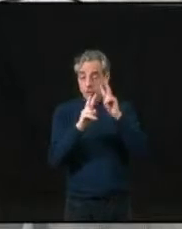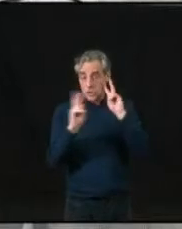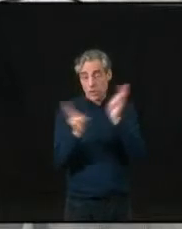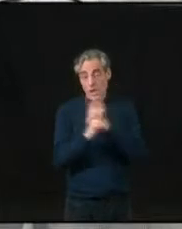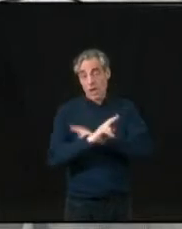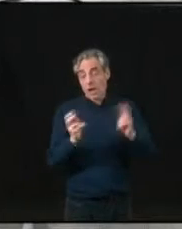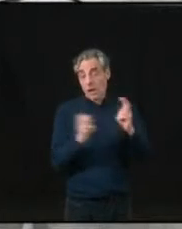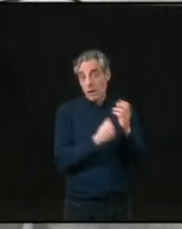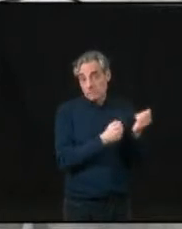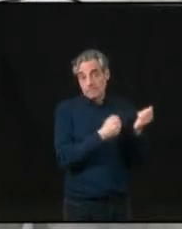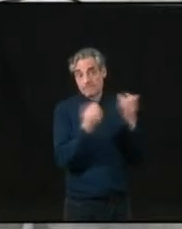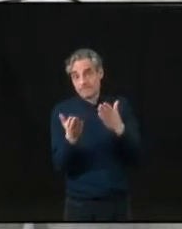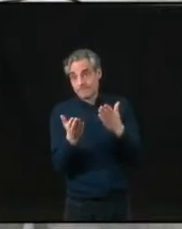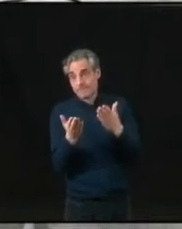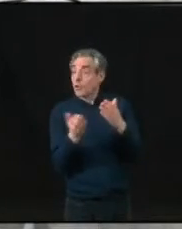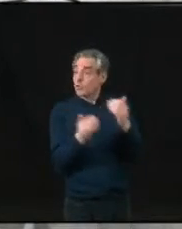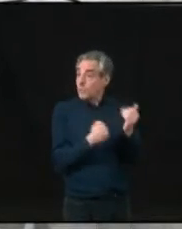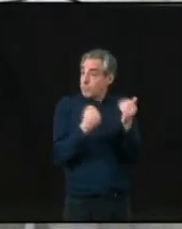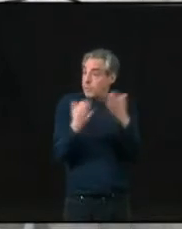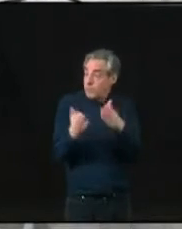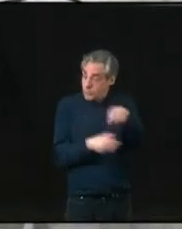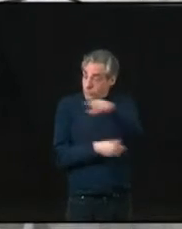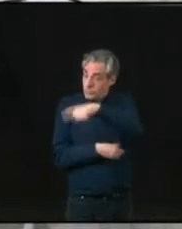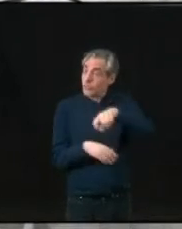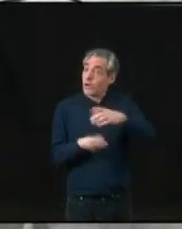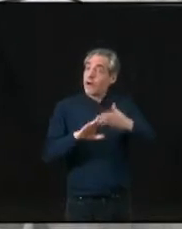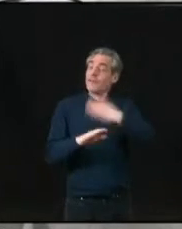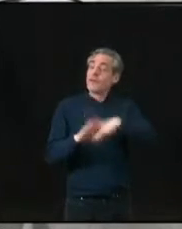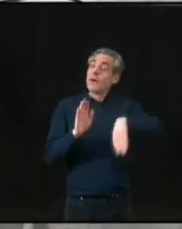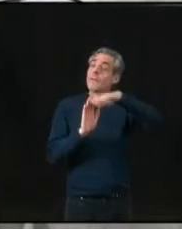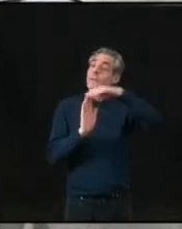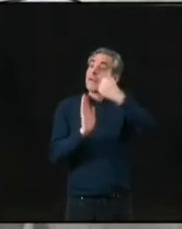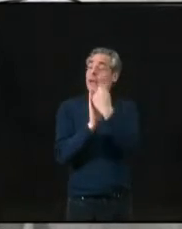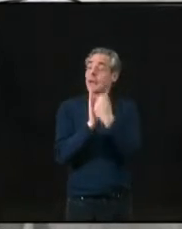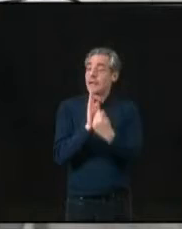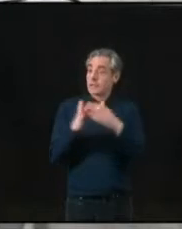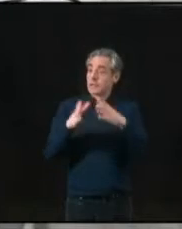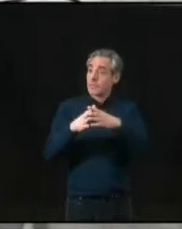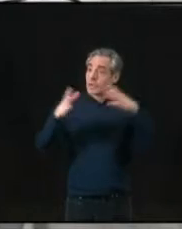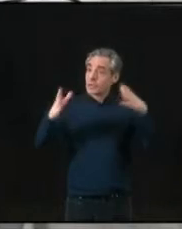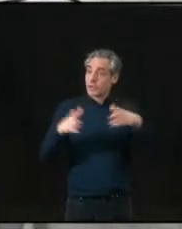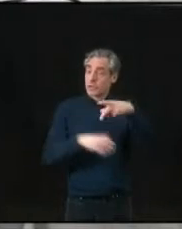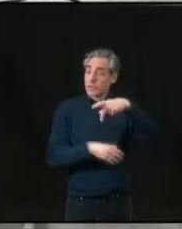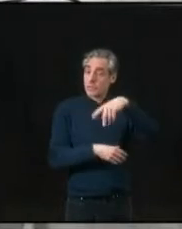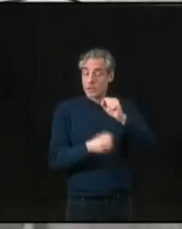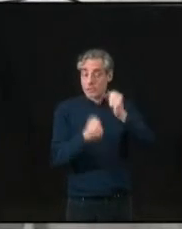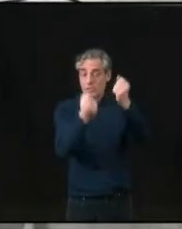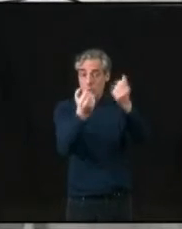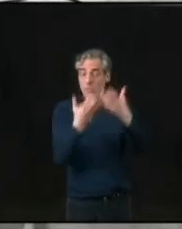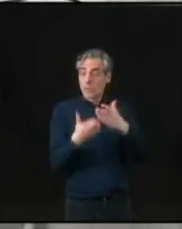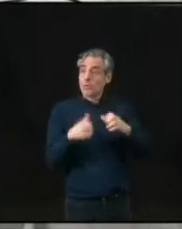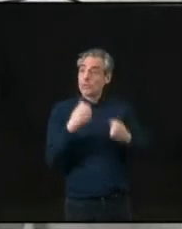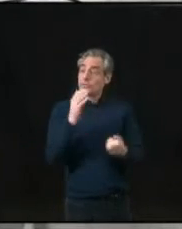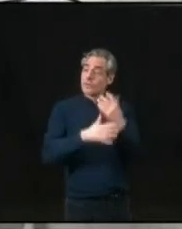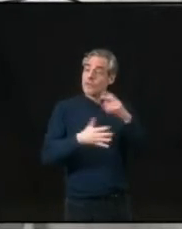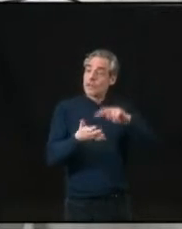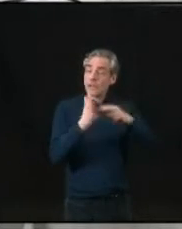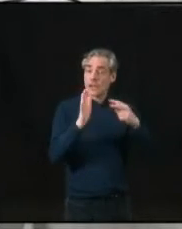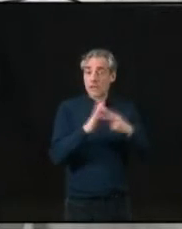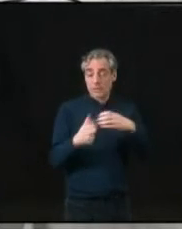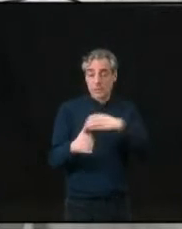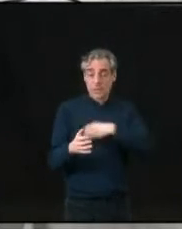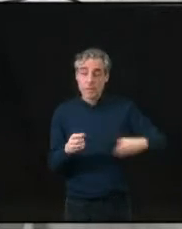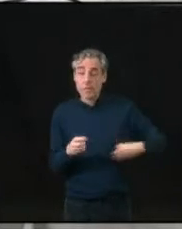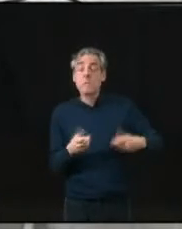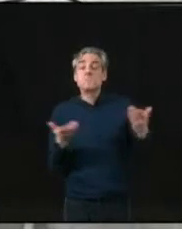Nos propositions ne faisaient qu'officialiser les engagements pris par la liste majoritaire, d'un serait des pratiques municipalistes et une gouvernance circulaire.